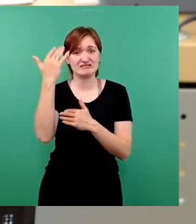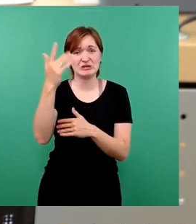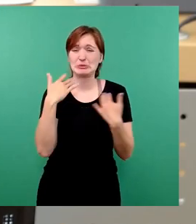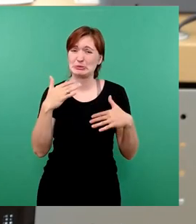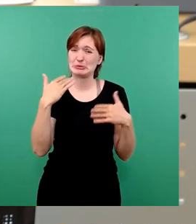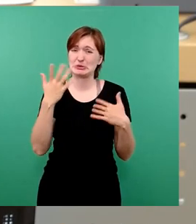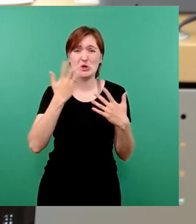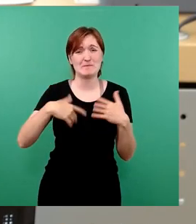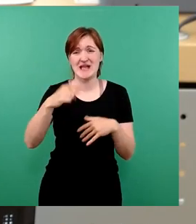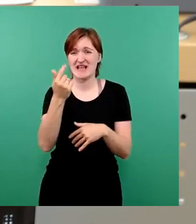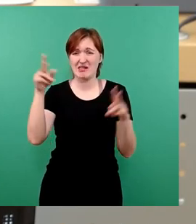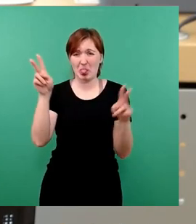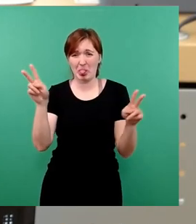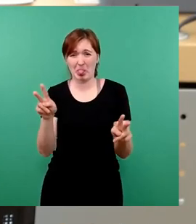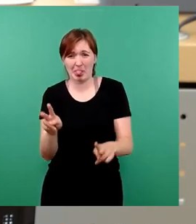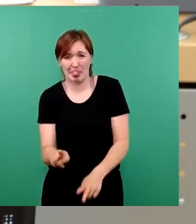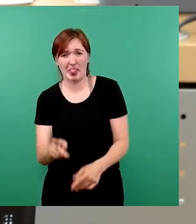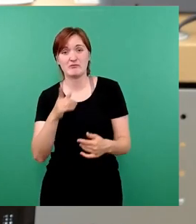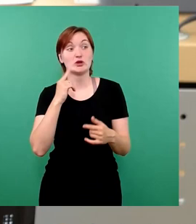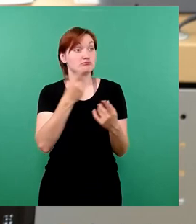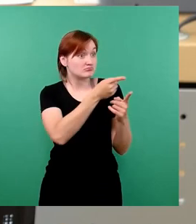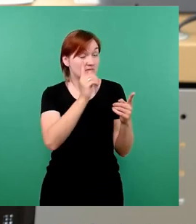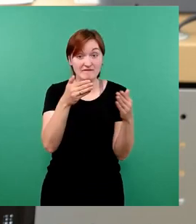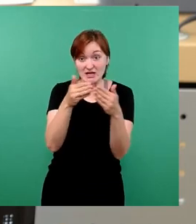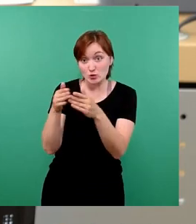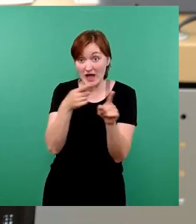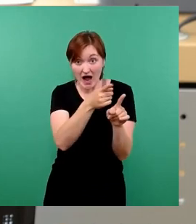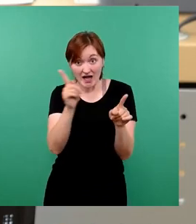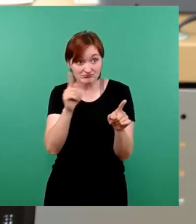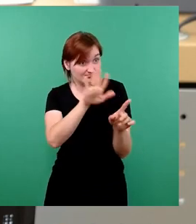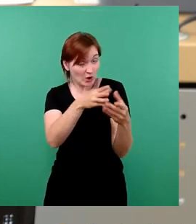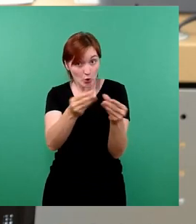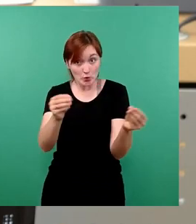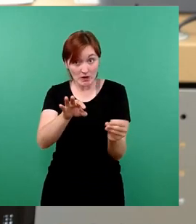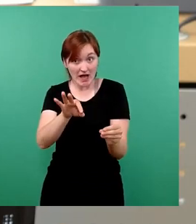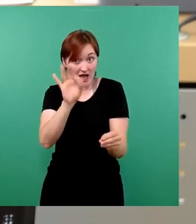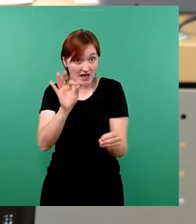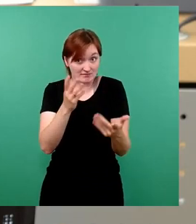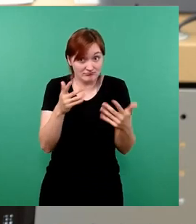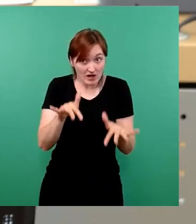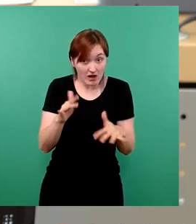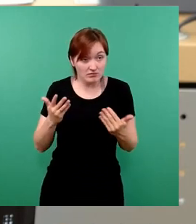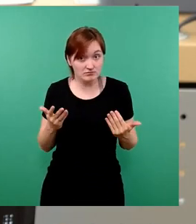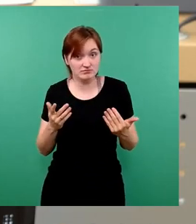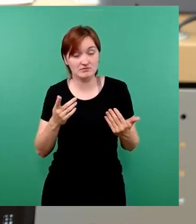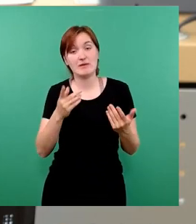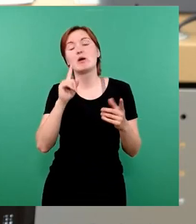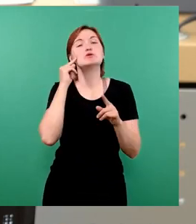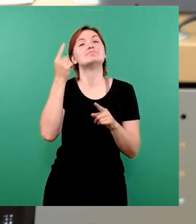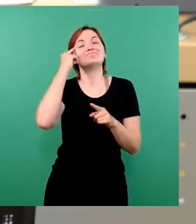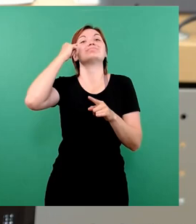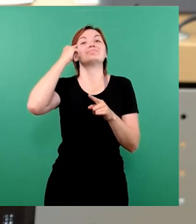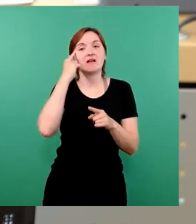gespannt auf die Lösungsansätze der anderen Fraktionen und bitten dann doch die Zahlen, nicht die ein oder andere Null zu vergessen, damit wir dort vorwärtskommen und den